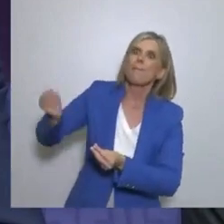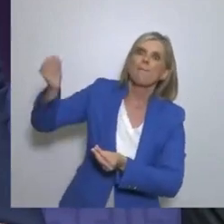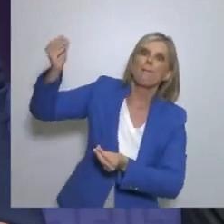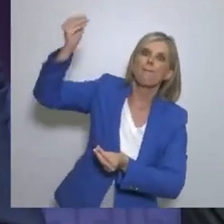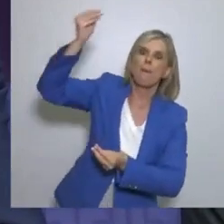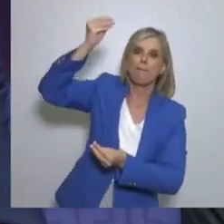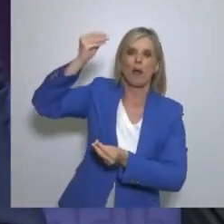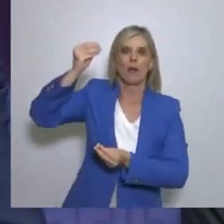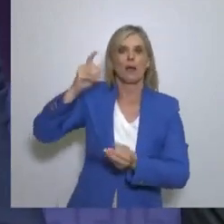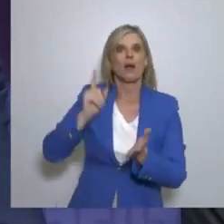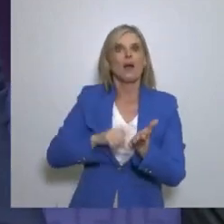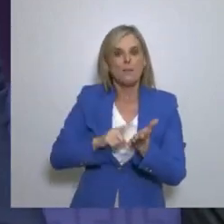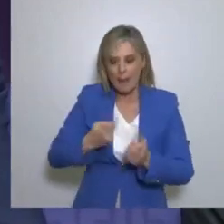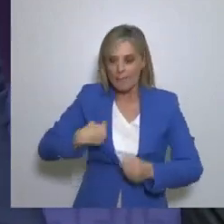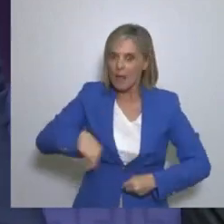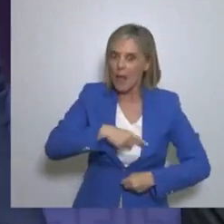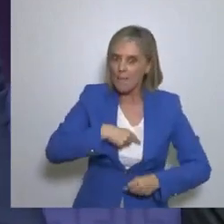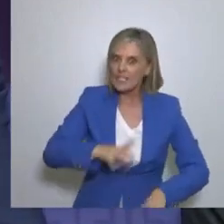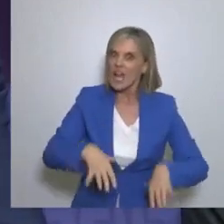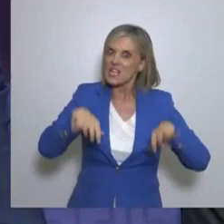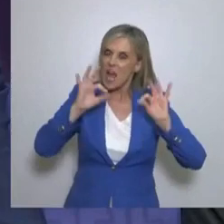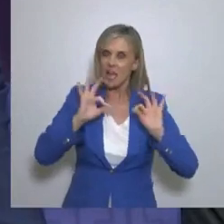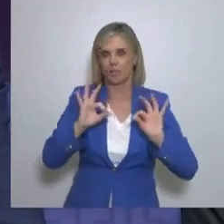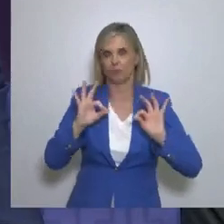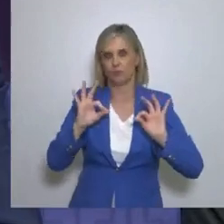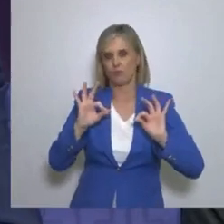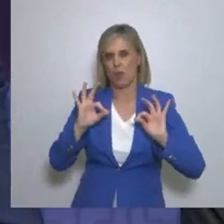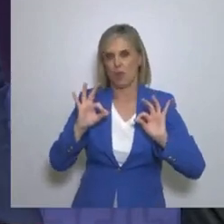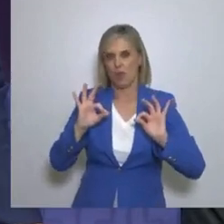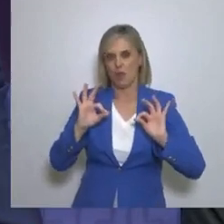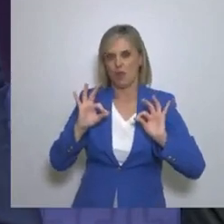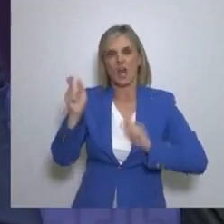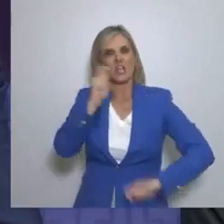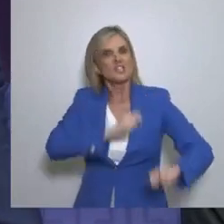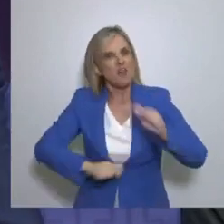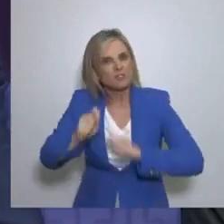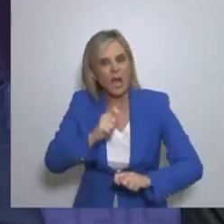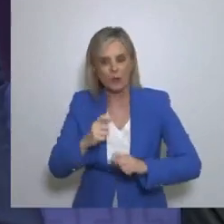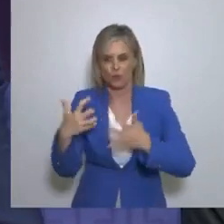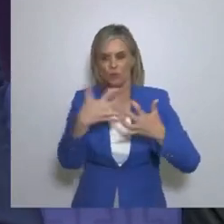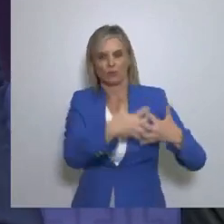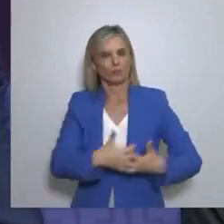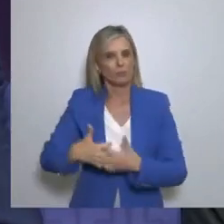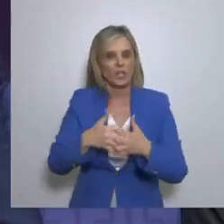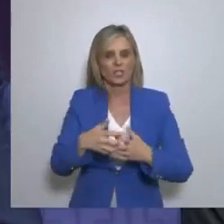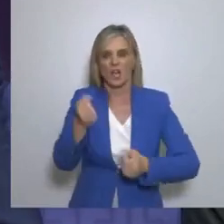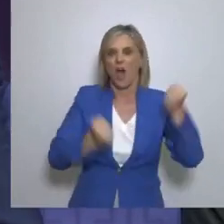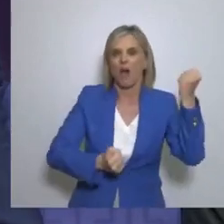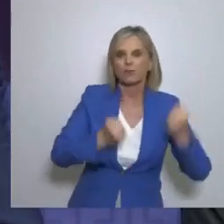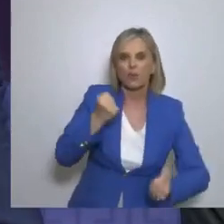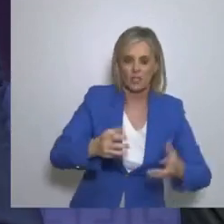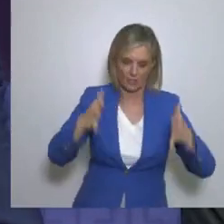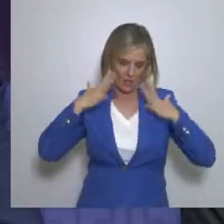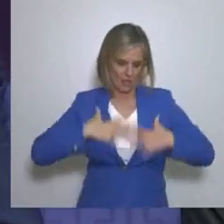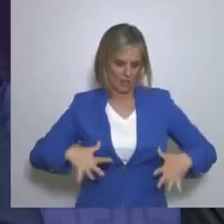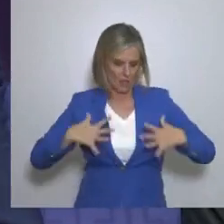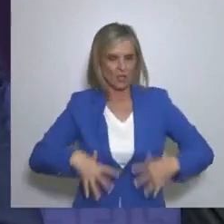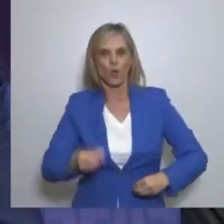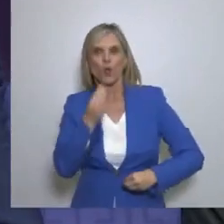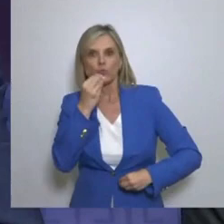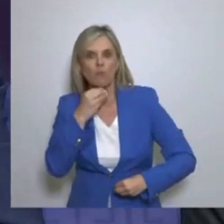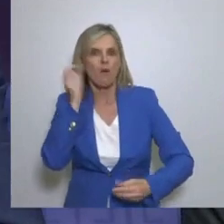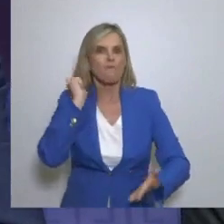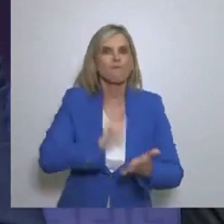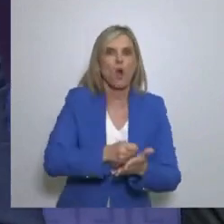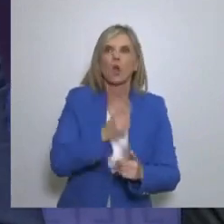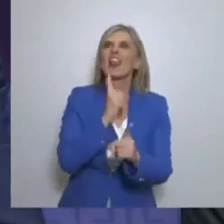να αρχίσουμε να το παράγουμε Ειδικοί φόροι στα αυτοκίνητα Στα σκάφη, στα ενδύματα Στα τρόφιμα Ό,τι χρησιμοποιούμε έχει